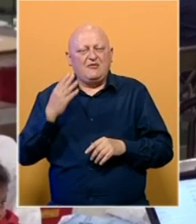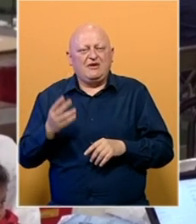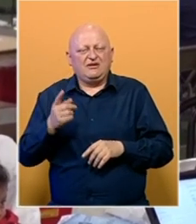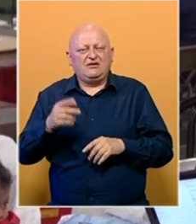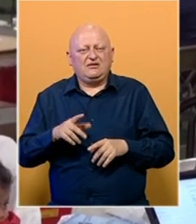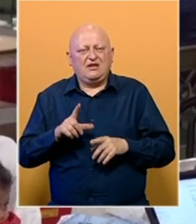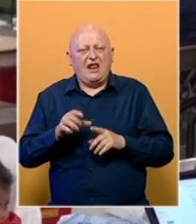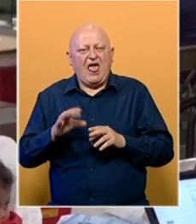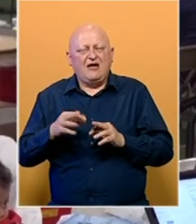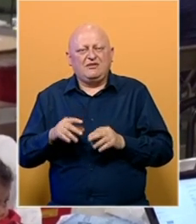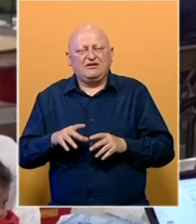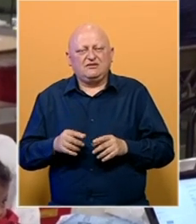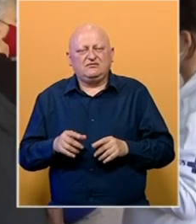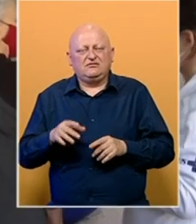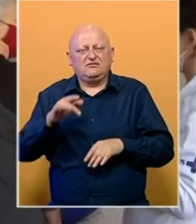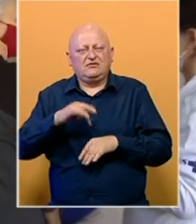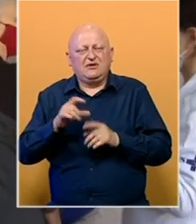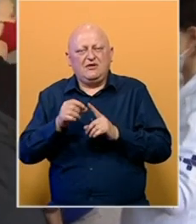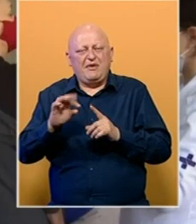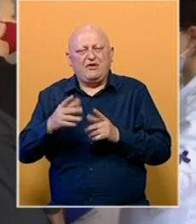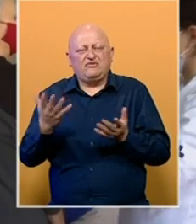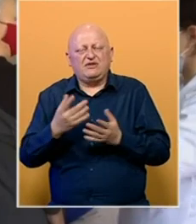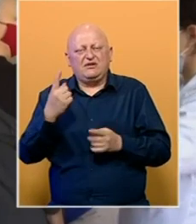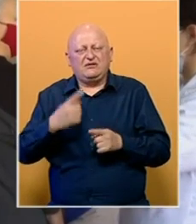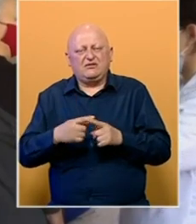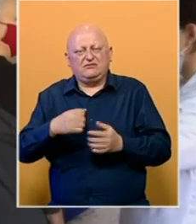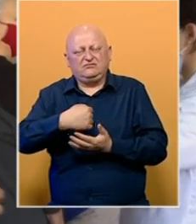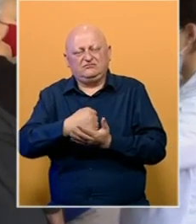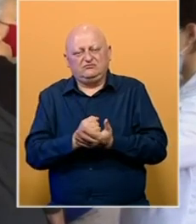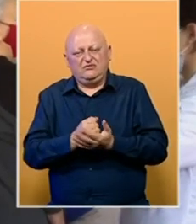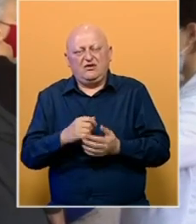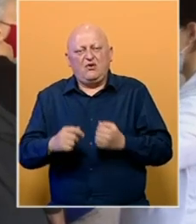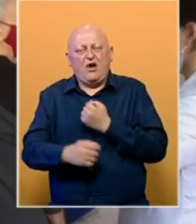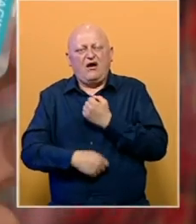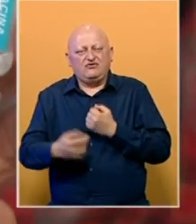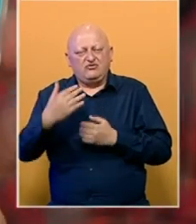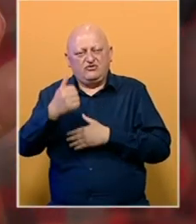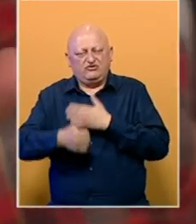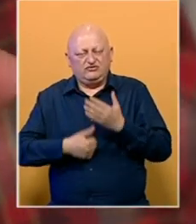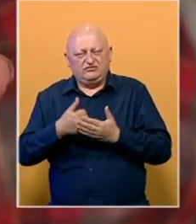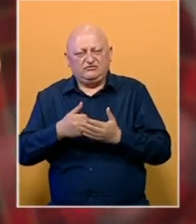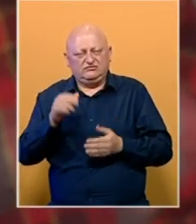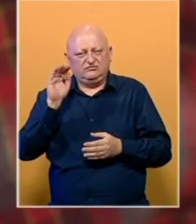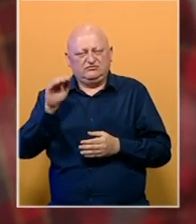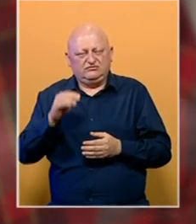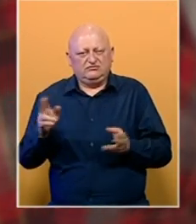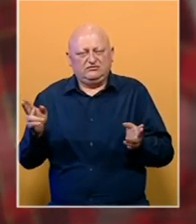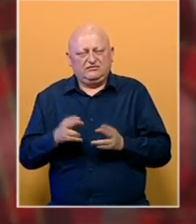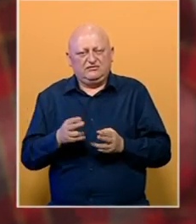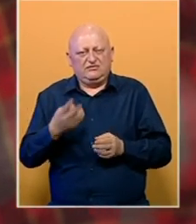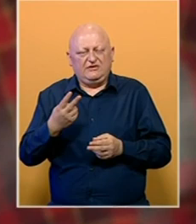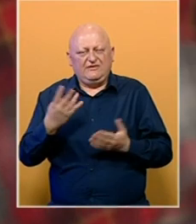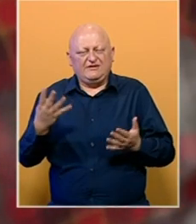novi Lambda Soj. Žarište mu je Peru gdje je prvi put i registriran u avgustu prošle godine. Prijavljen je u još najmanje